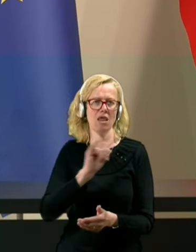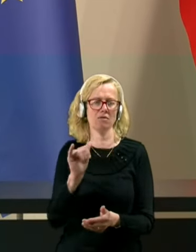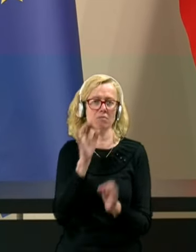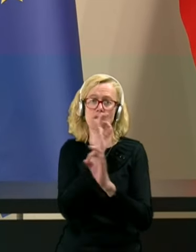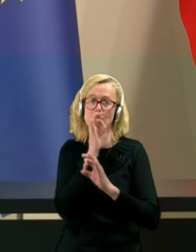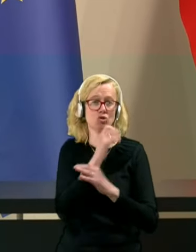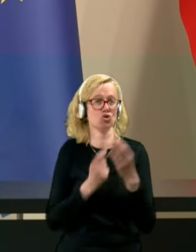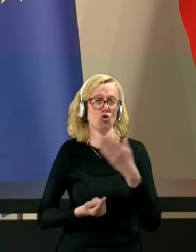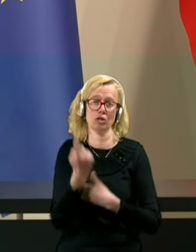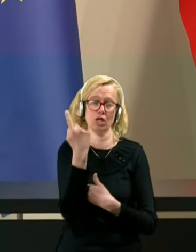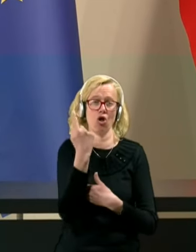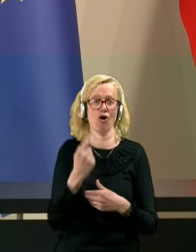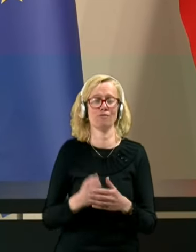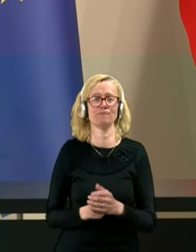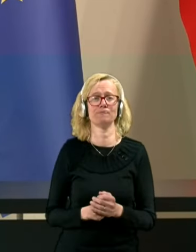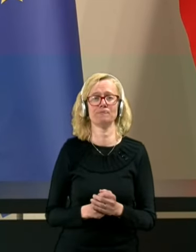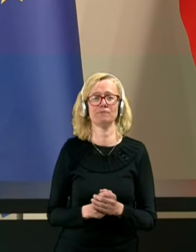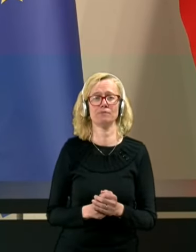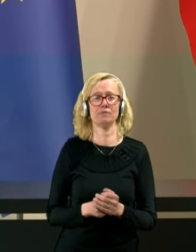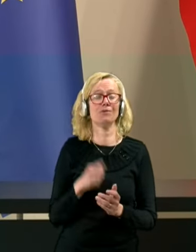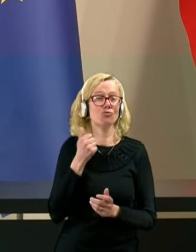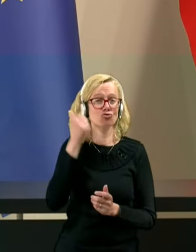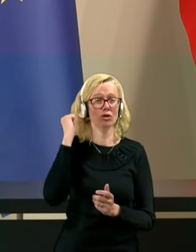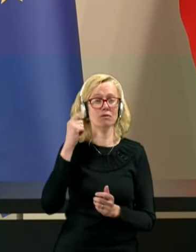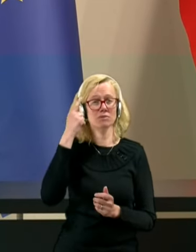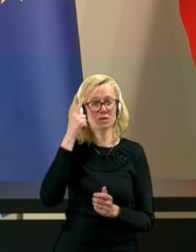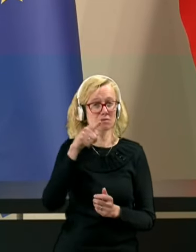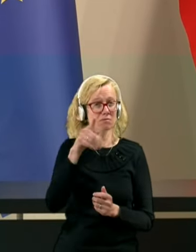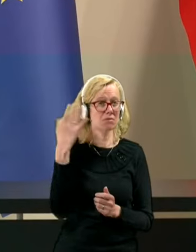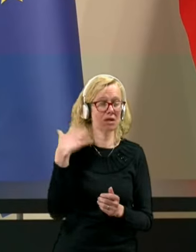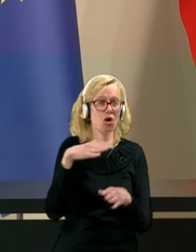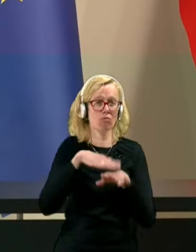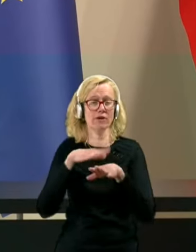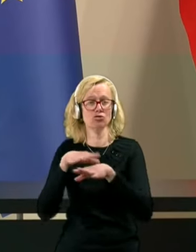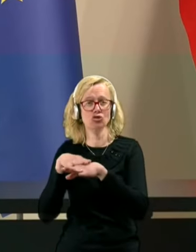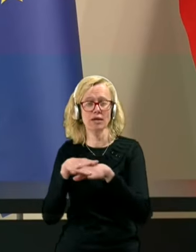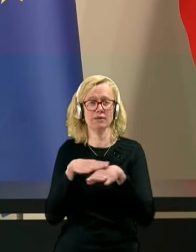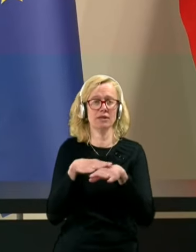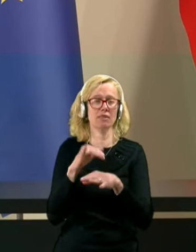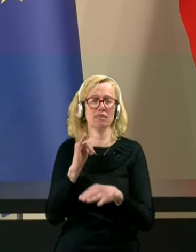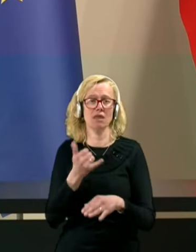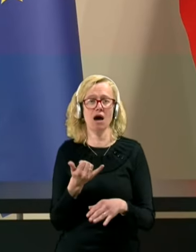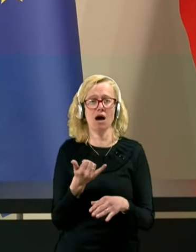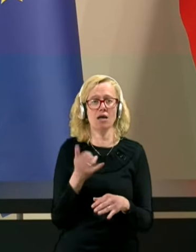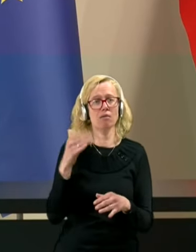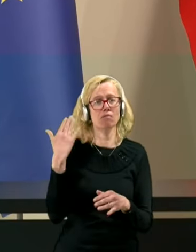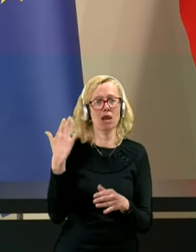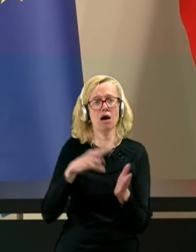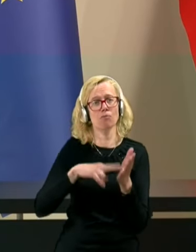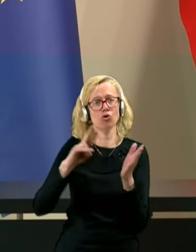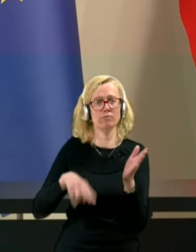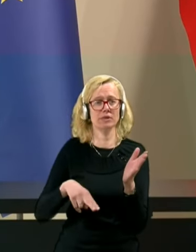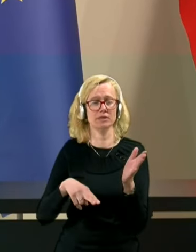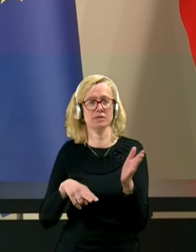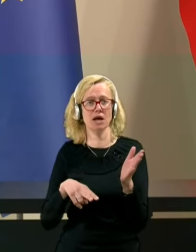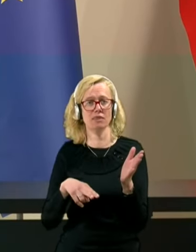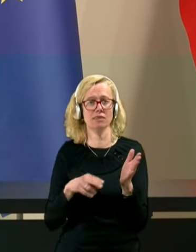zgodilo. Včeraj mislim, da ste bili obveščeni, da je bila podpisana